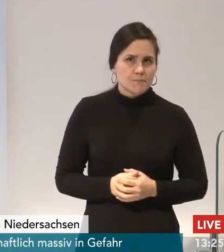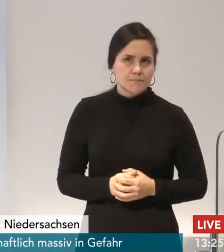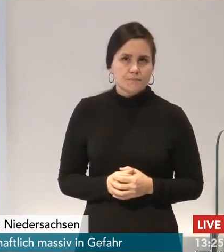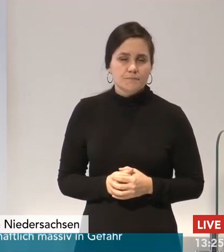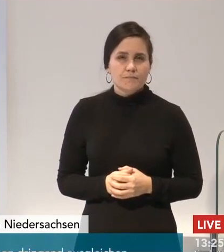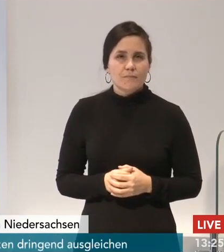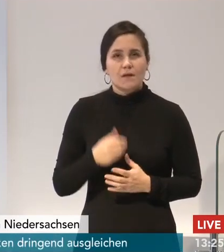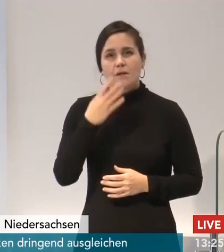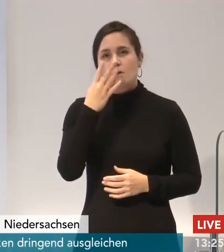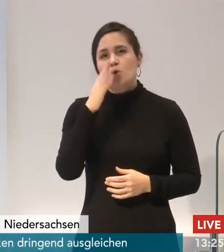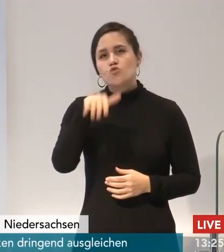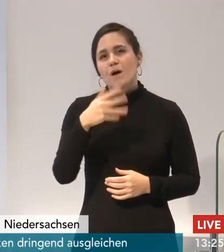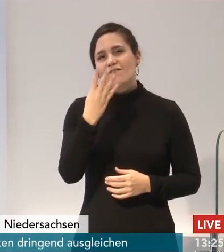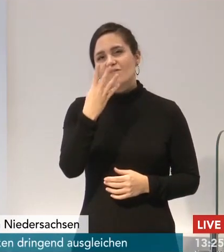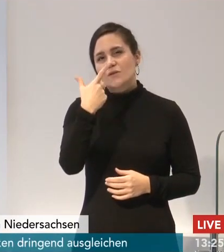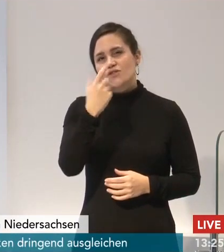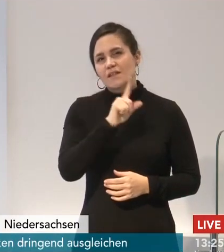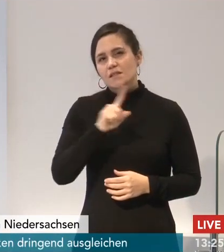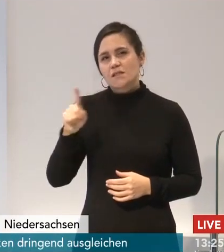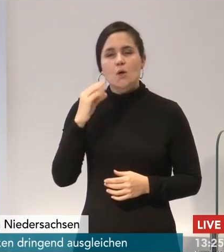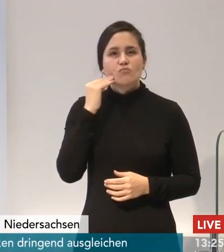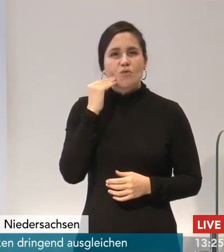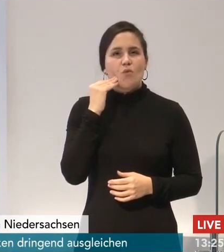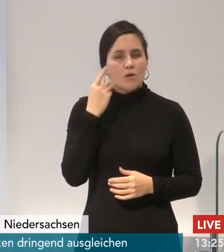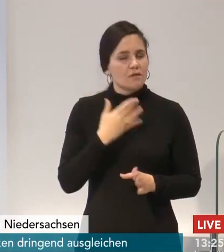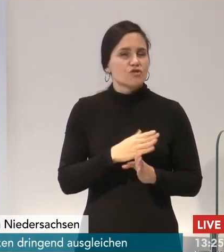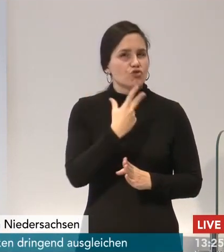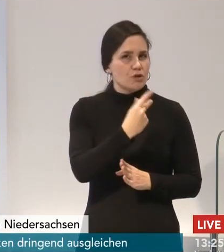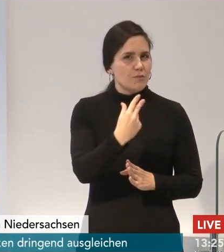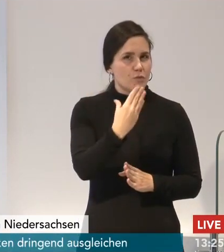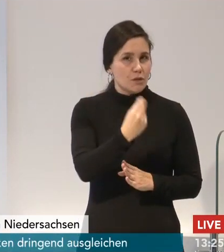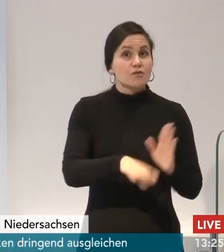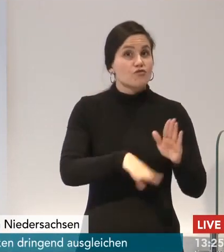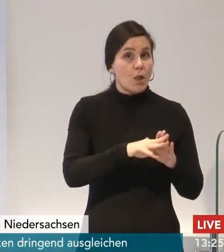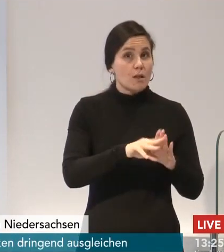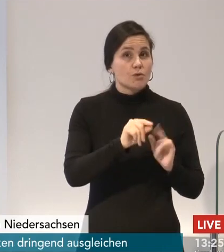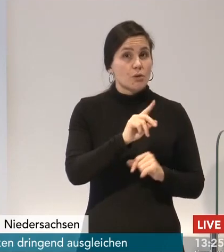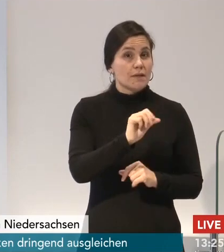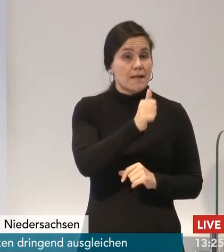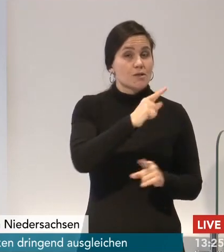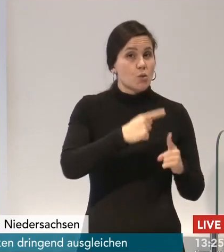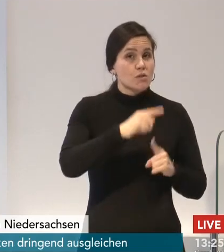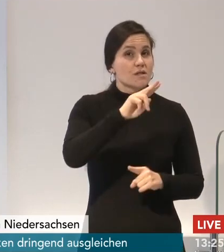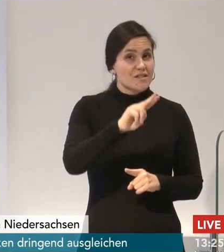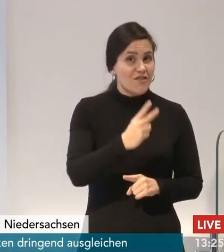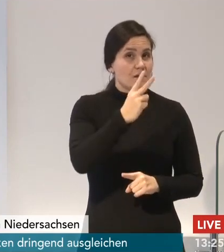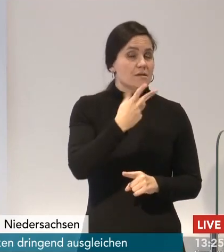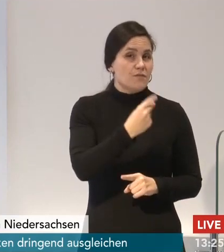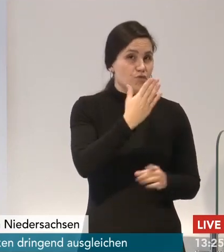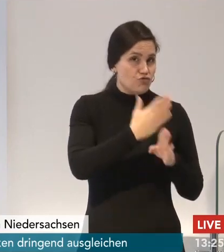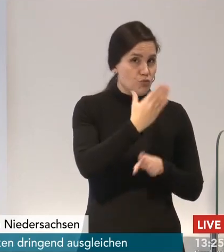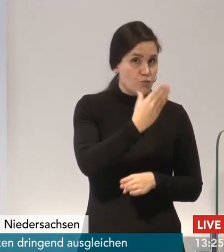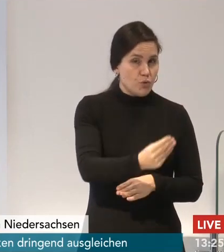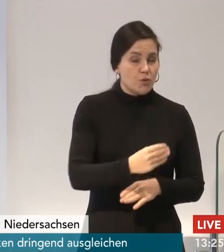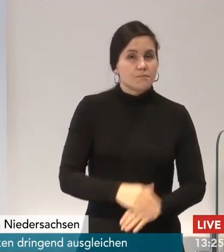Bewohnerinnen und Bewohner in Niedersachsen geimpft und vollständig geimpft. Das heißt zweimal geimpft. Und damit haben wir den dritthöchsten